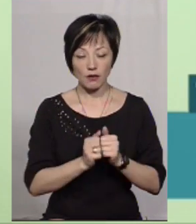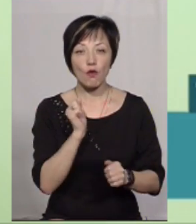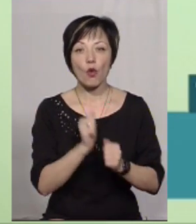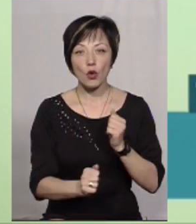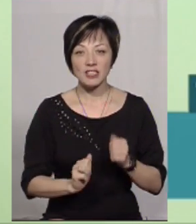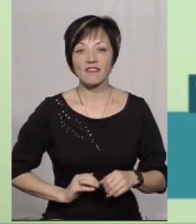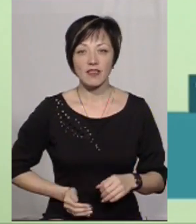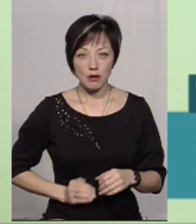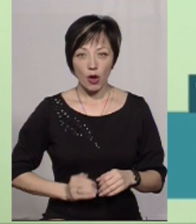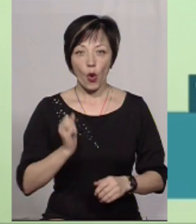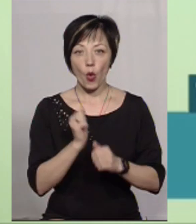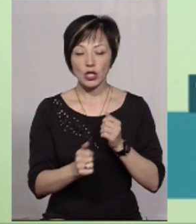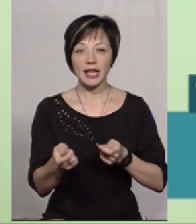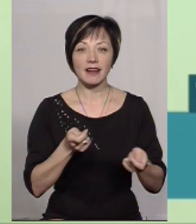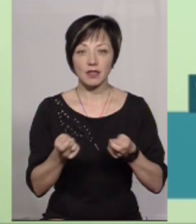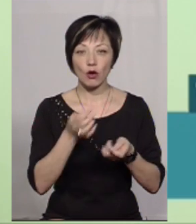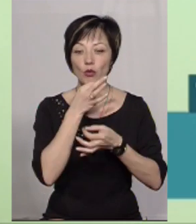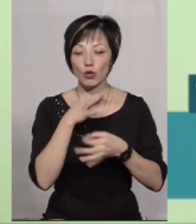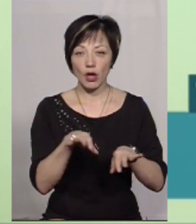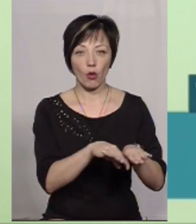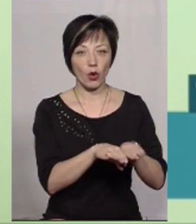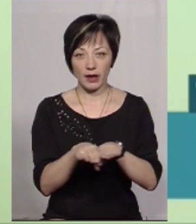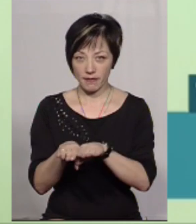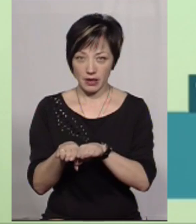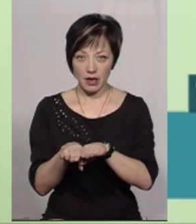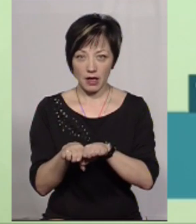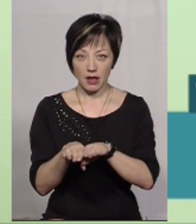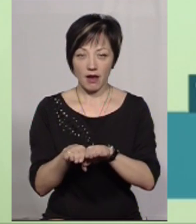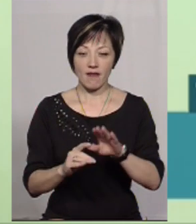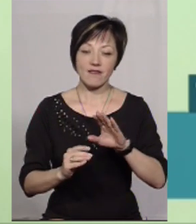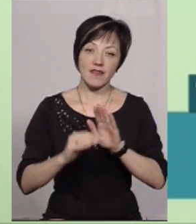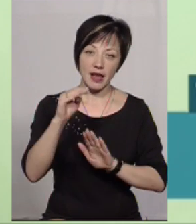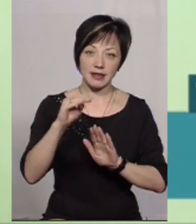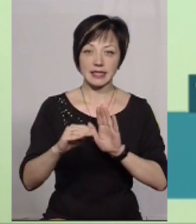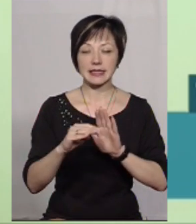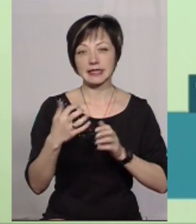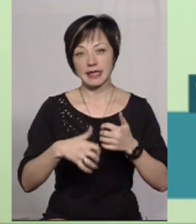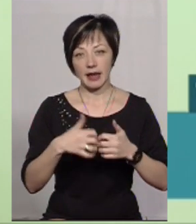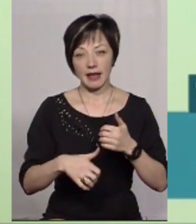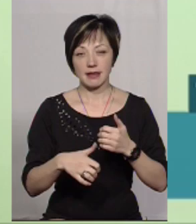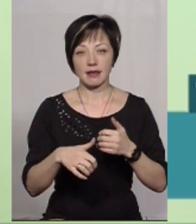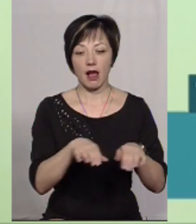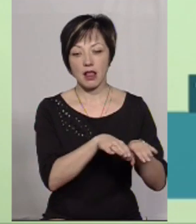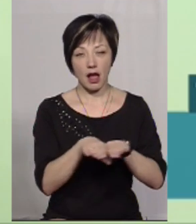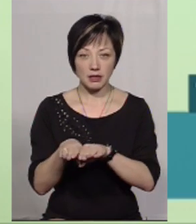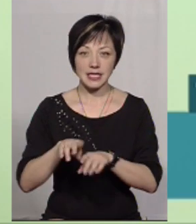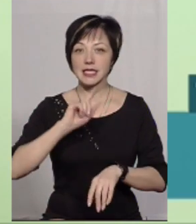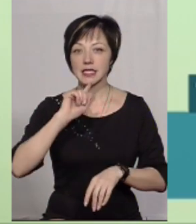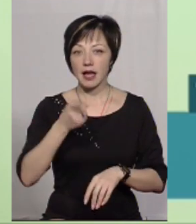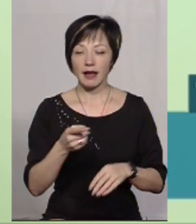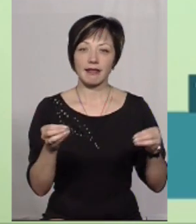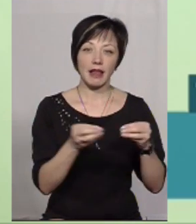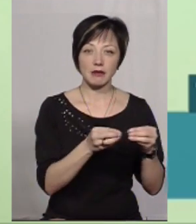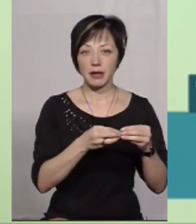кожній фірмі, кожен керівник будь-якого рівня, верхня ланка, середня ланка, вони проходять за рік 10